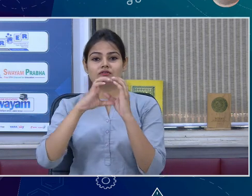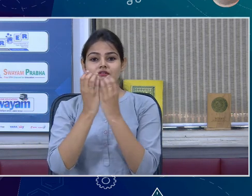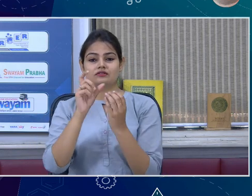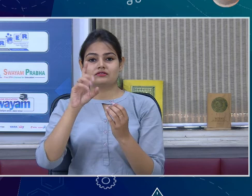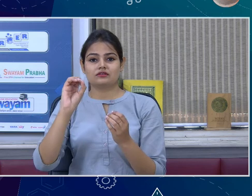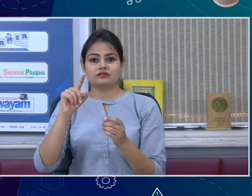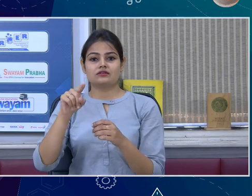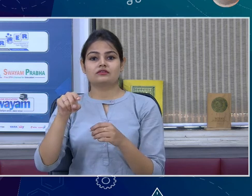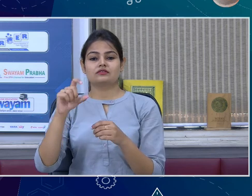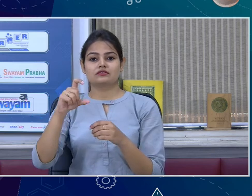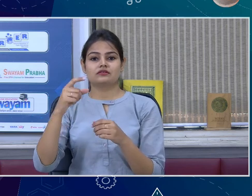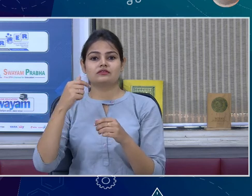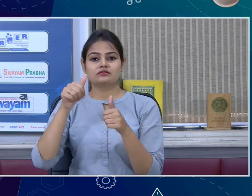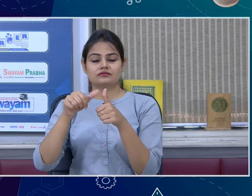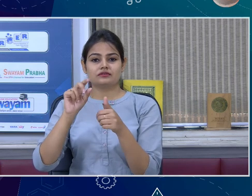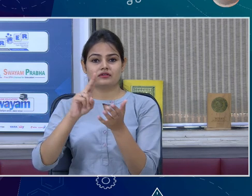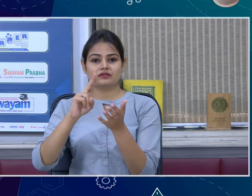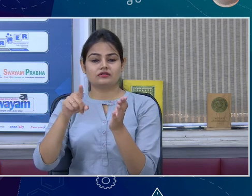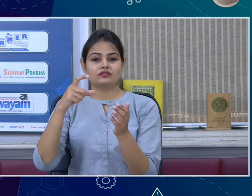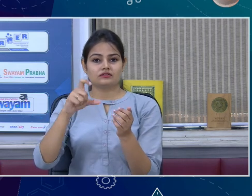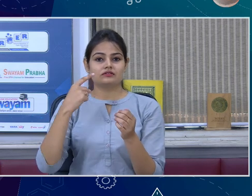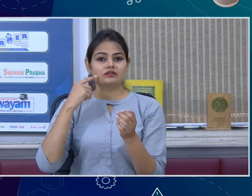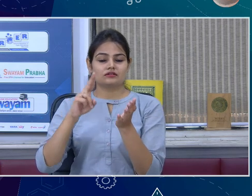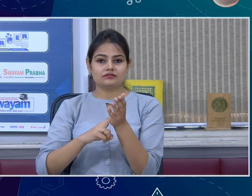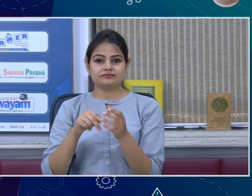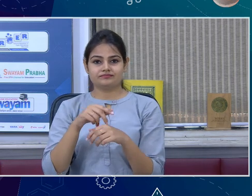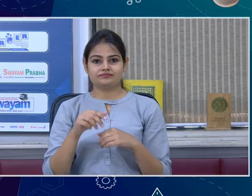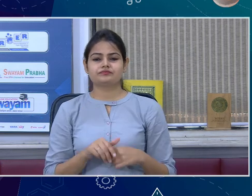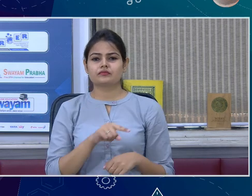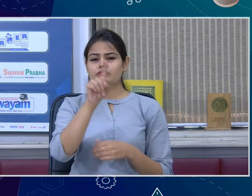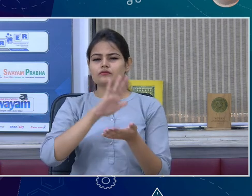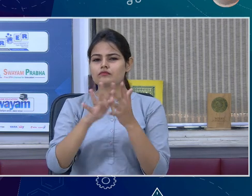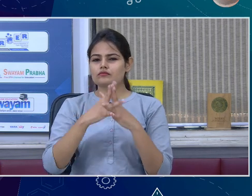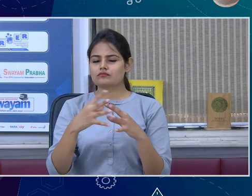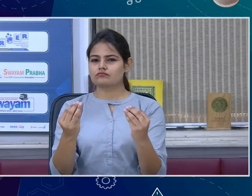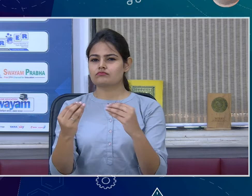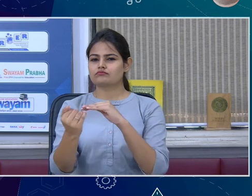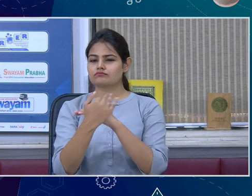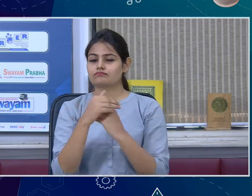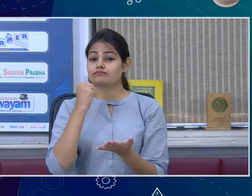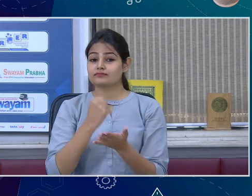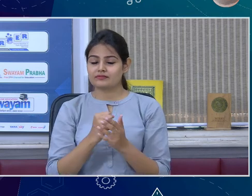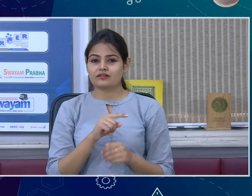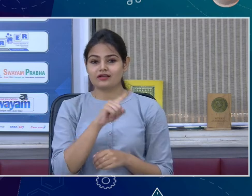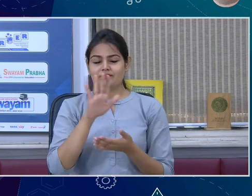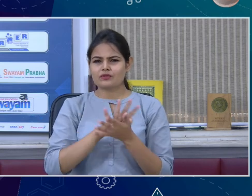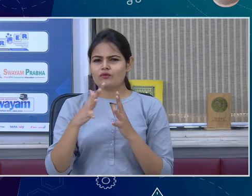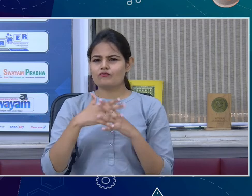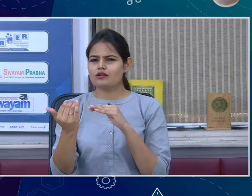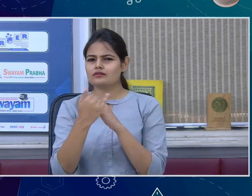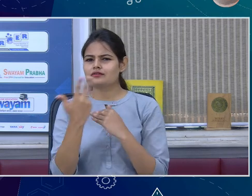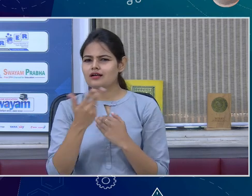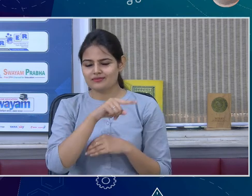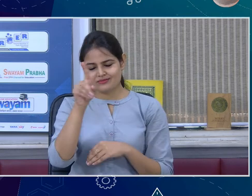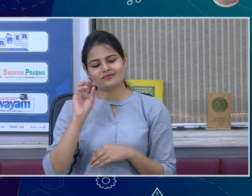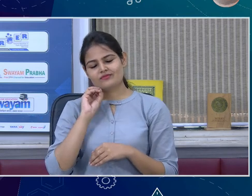.in ये हमारा एमेल आइडी है इस पर आप अपना होमवक जरूर भेजिएगा और होमवक भेजने का तरीका भी आपको बताया गया है उसको भी आप जरूर ध्यान में